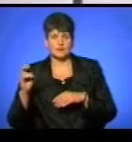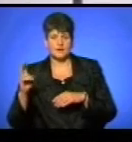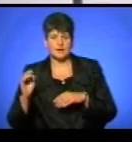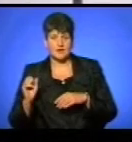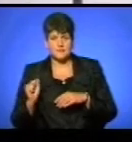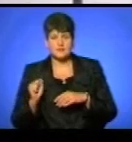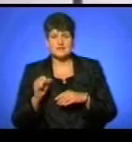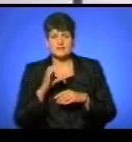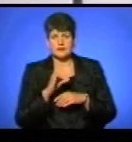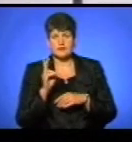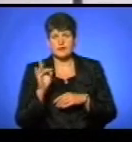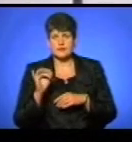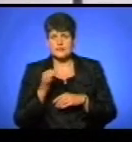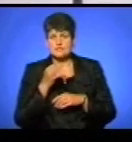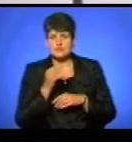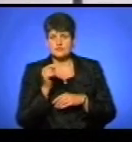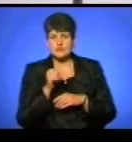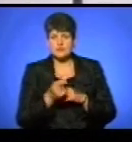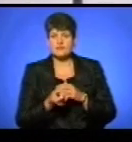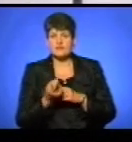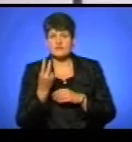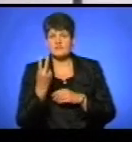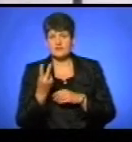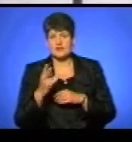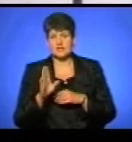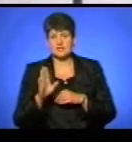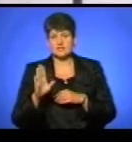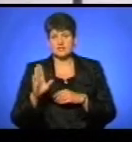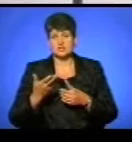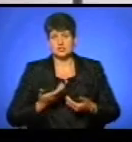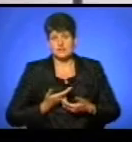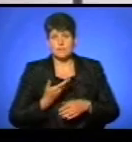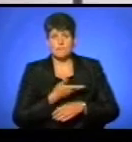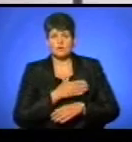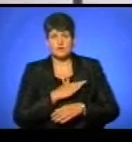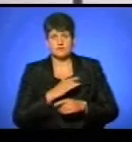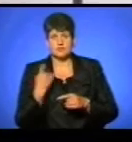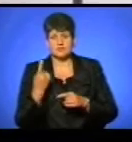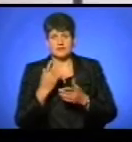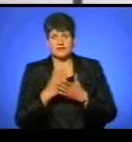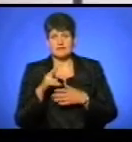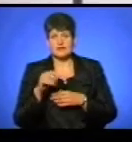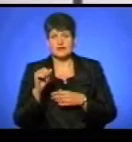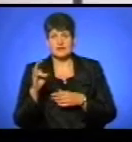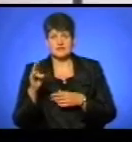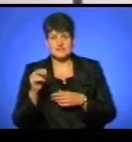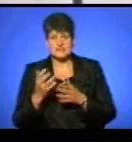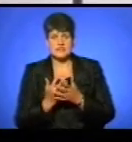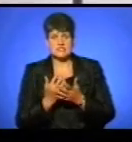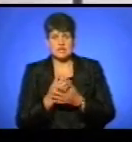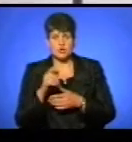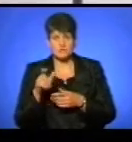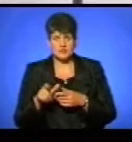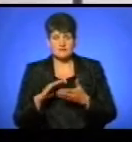області Сергій Крета повідомив, що ними виявилися два жителі Полтавської області, які перебувають у Ланівцях на заробітках. У стані